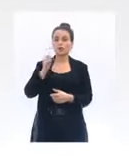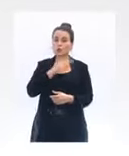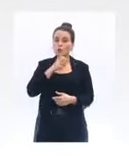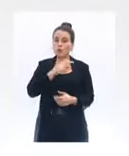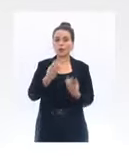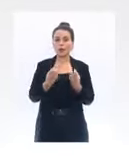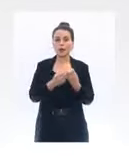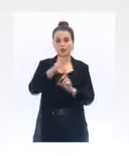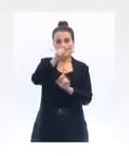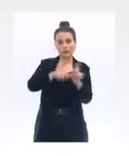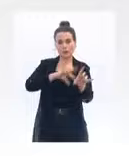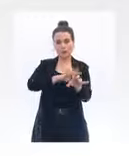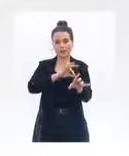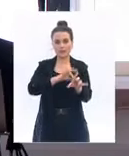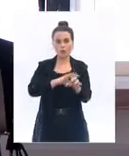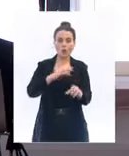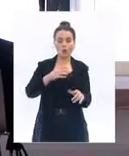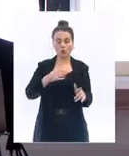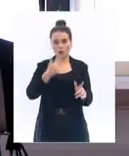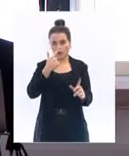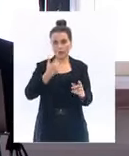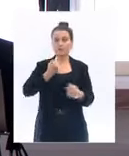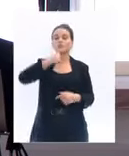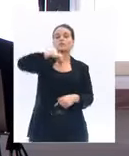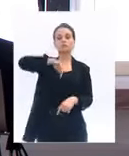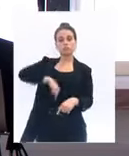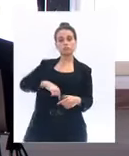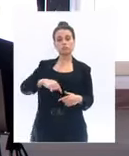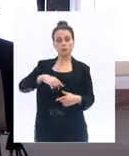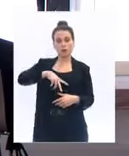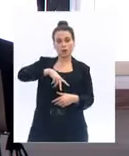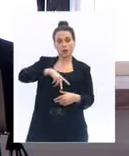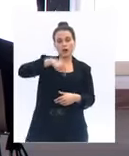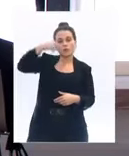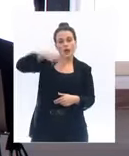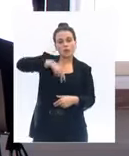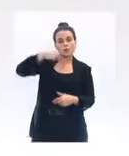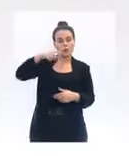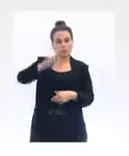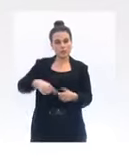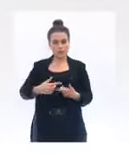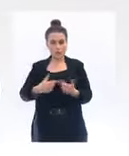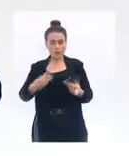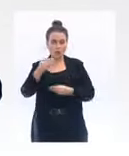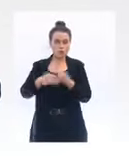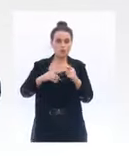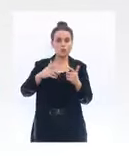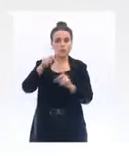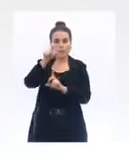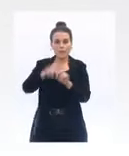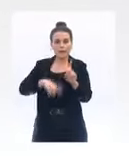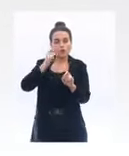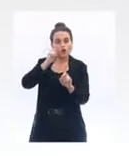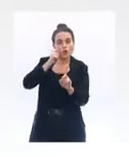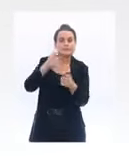qui sont malades ou les dentistes, par exemple, parce que vous avez forcément beaucoup de projections. Et puis, sur la durée du confinement, vous avez répondu, monsieur le Premier